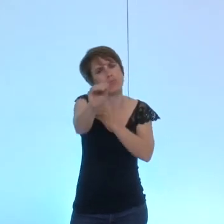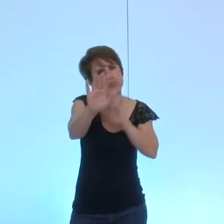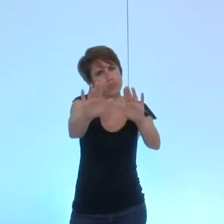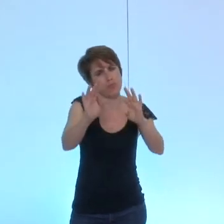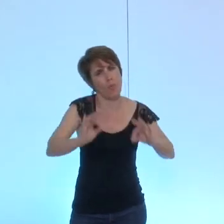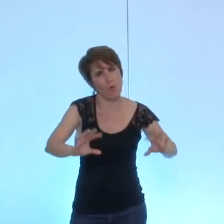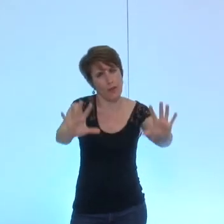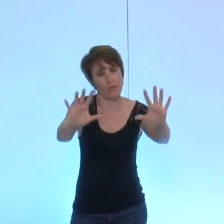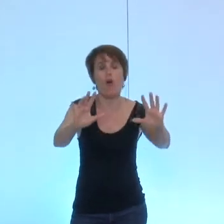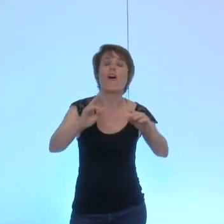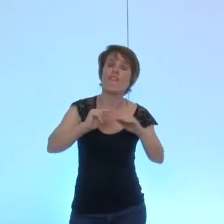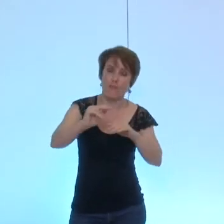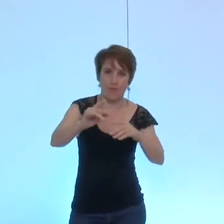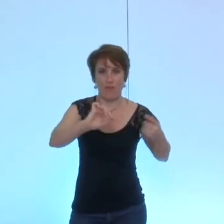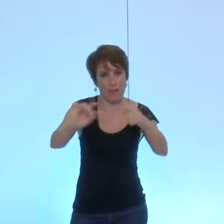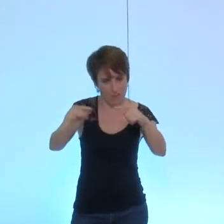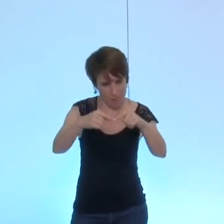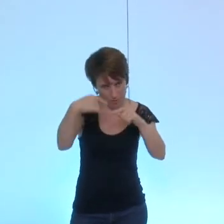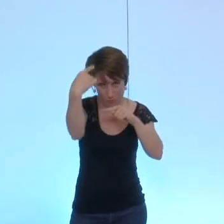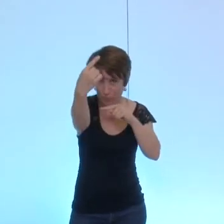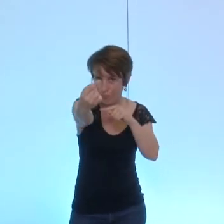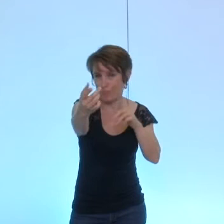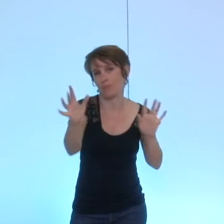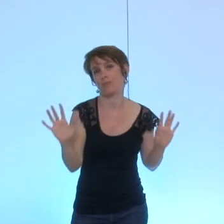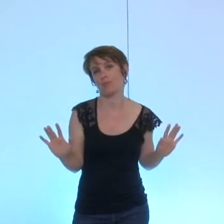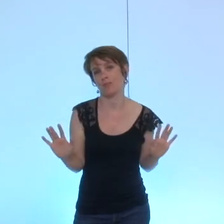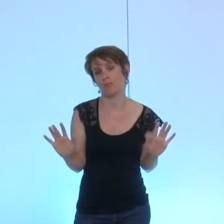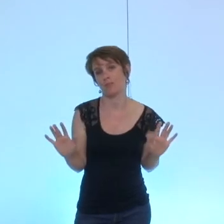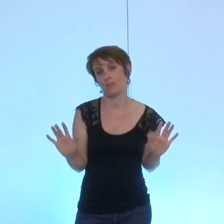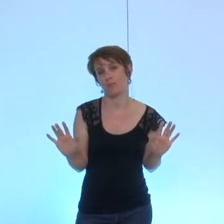nous prendrons le temps d'en débattre car je pense que